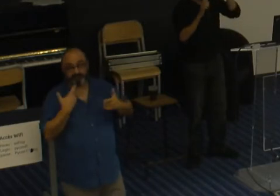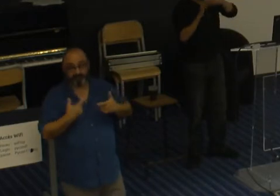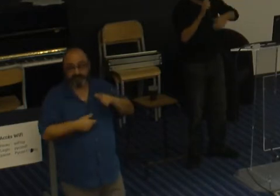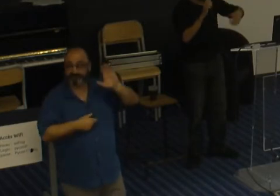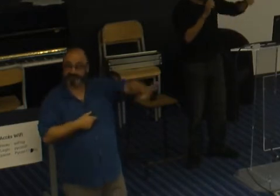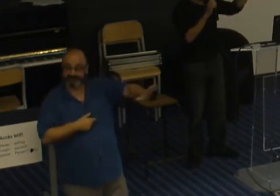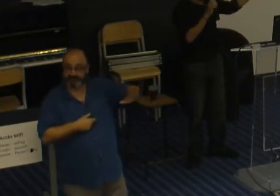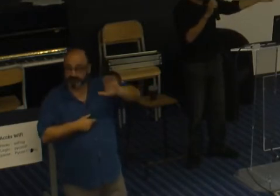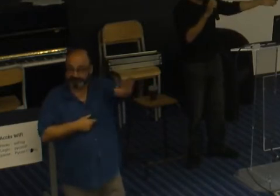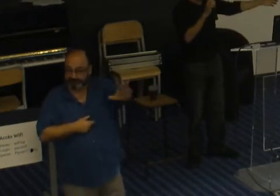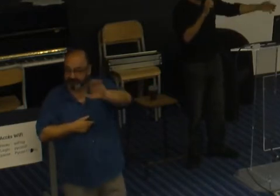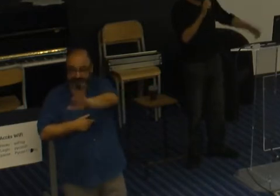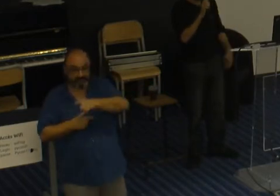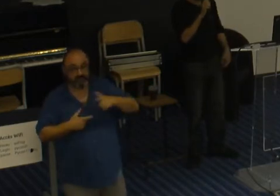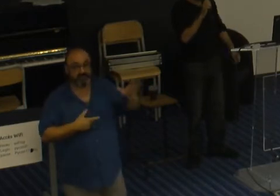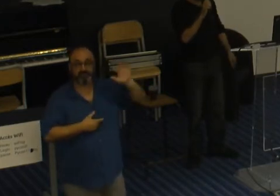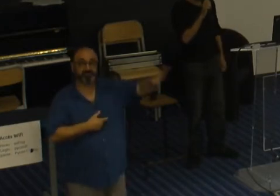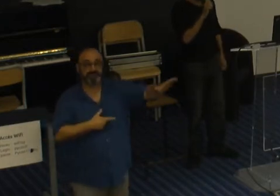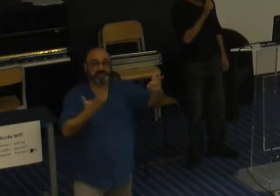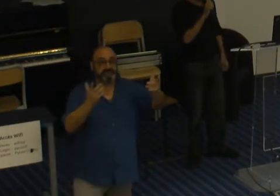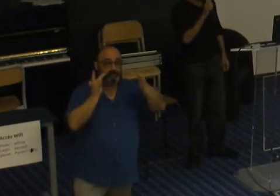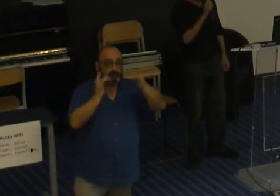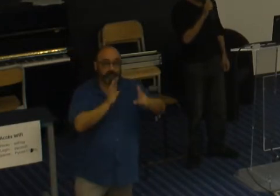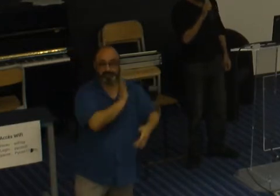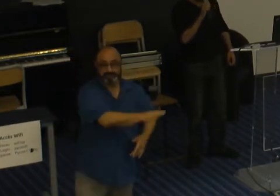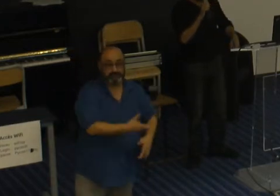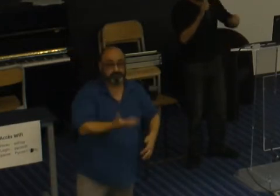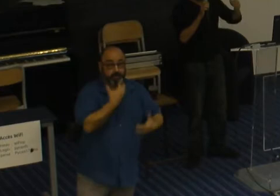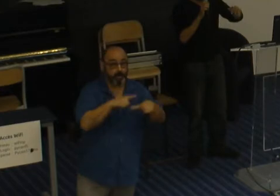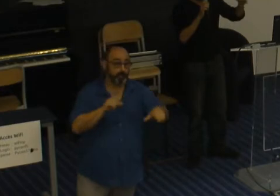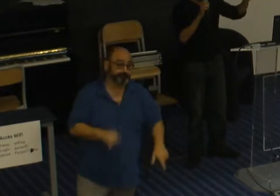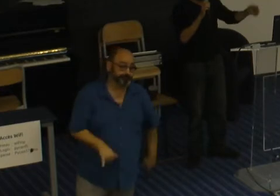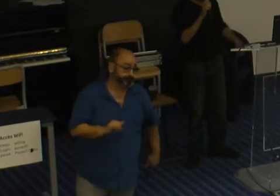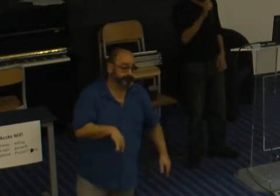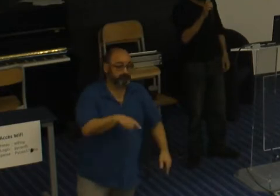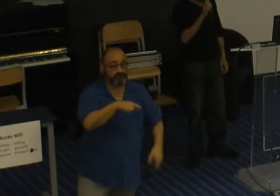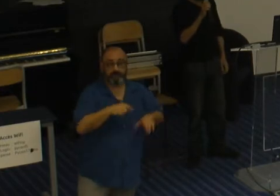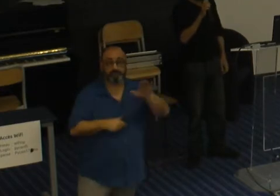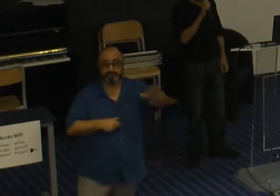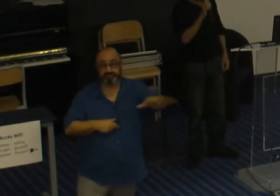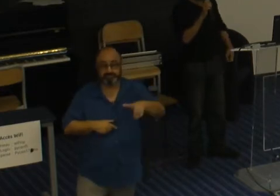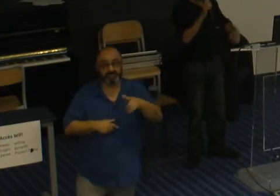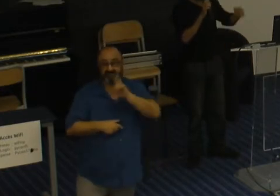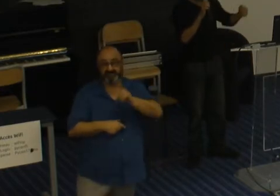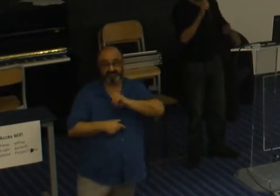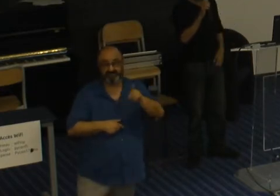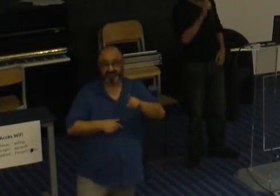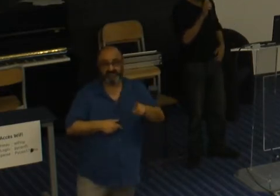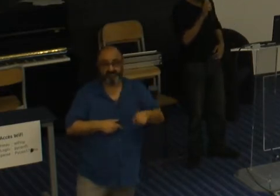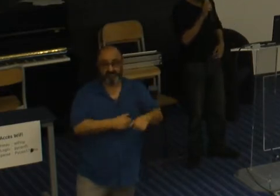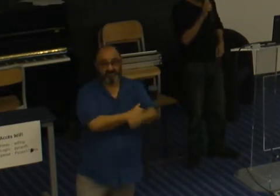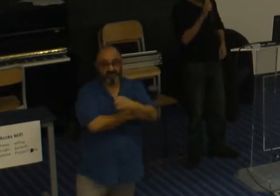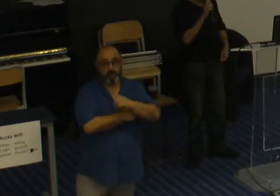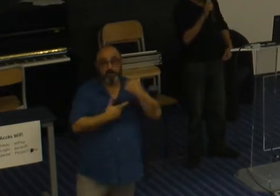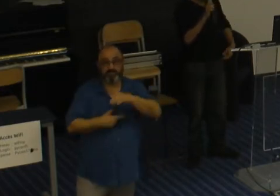telle ethnie, ben, c'est pas parlé, machin, ou les femmes sont moins bonnes aux maths. Une chose qui est totalement